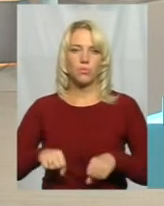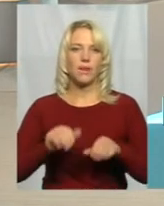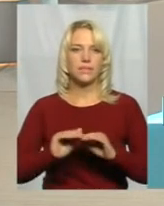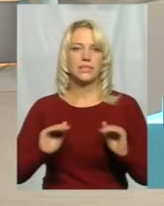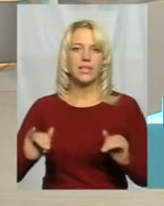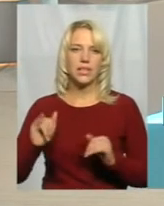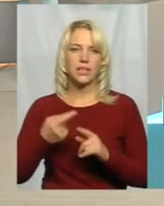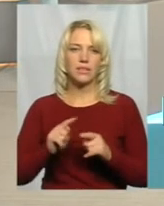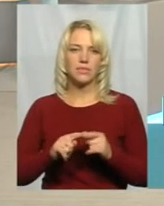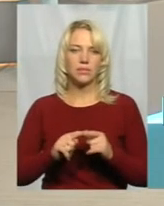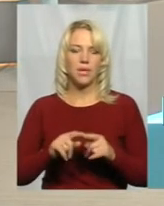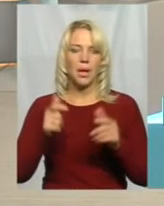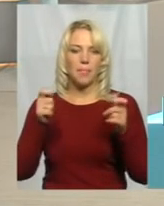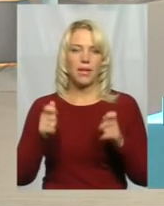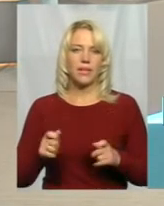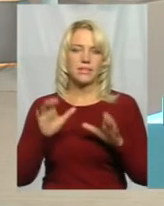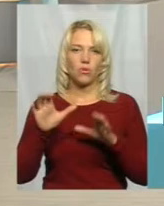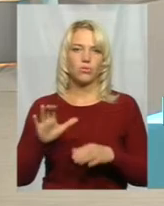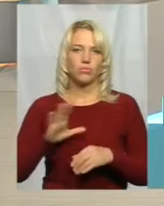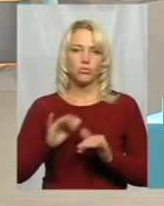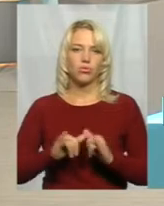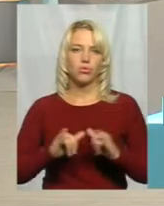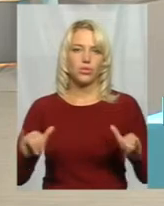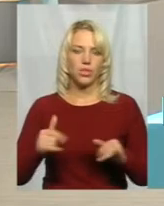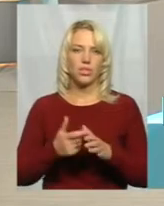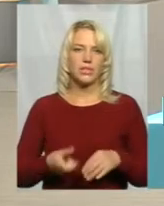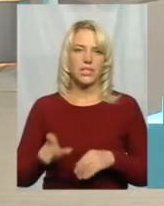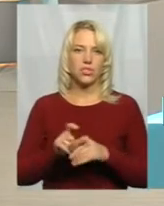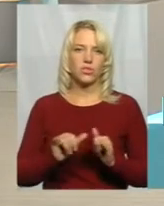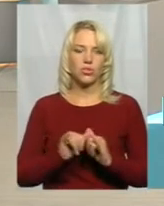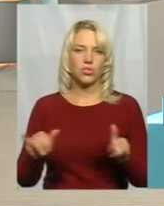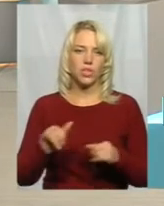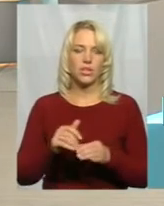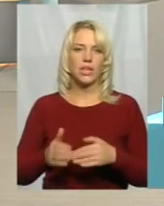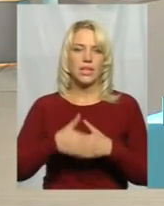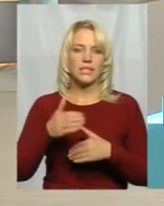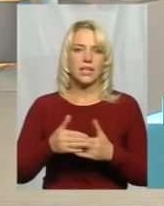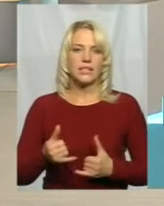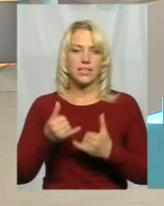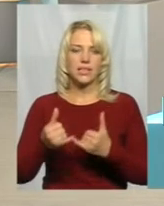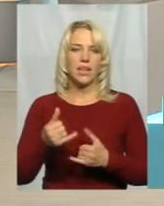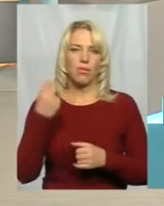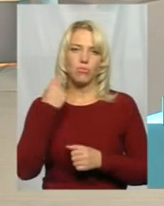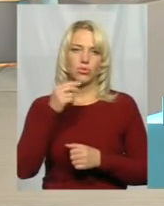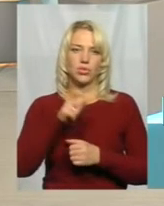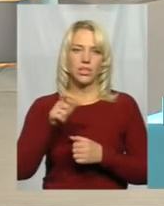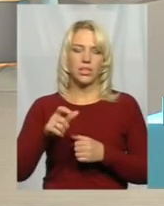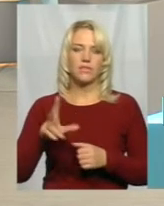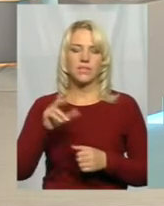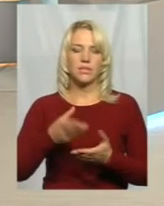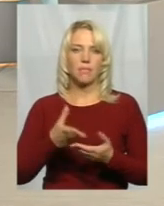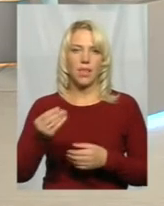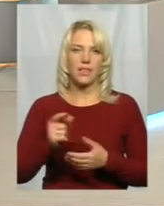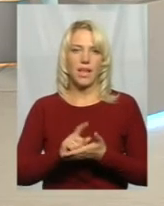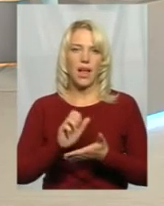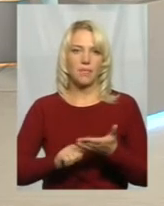І даним пакетом законів було розширено, значно розширено санкції для боржників зі сплати аліментів. А